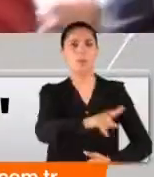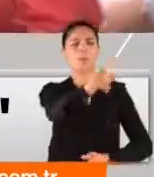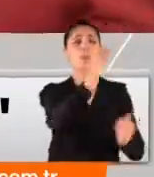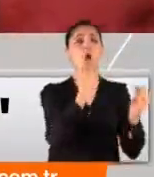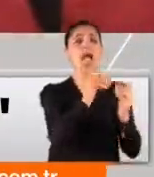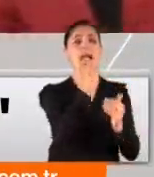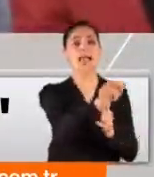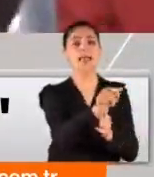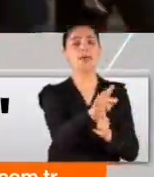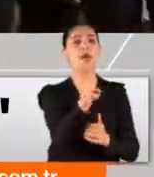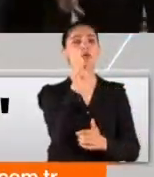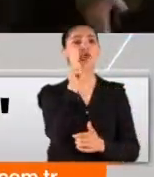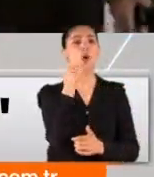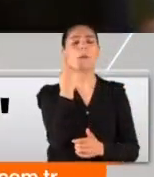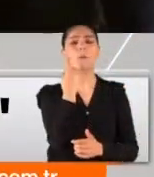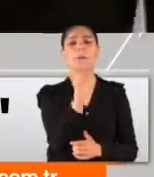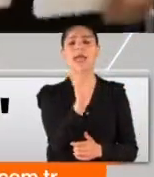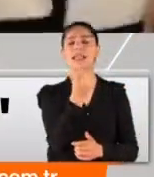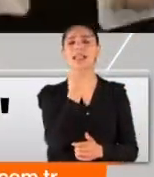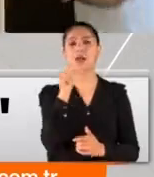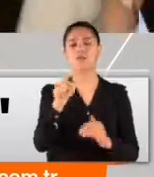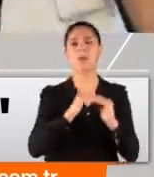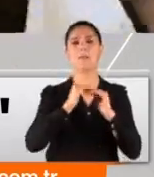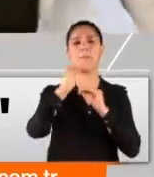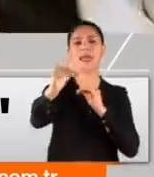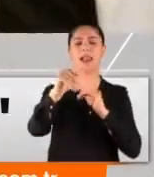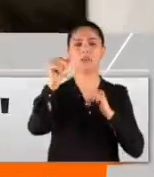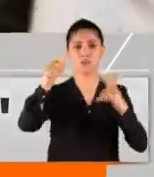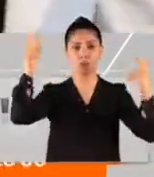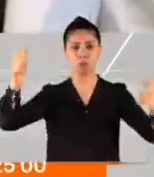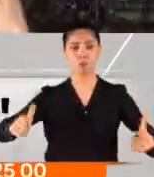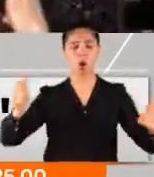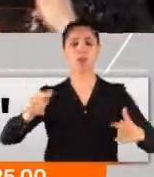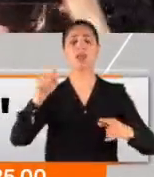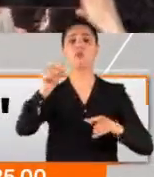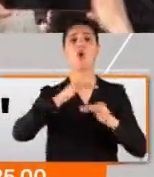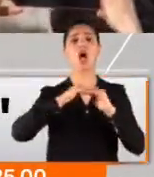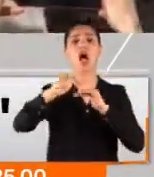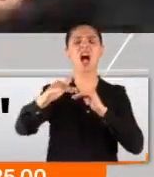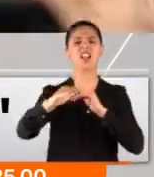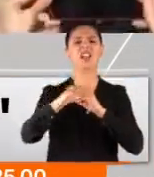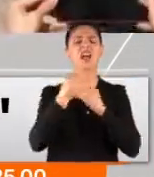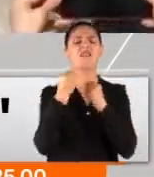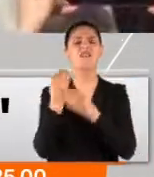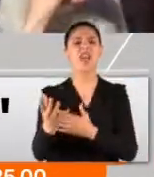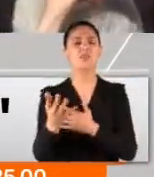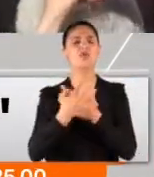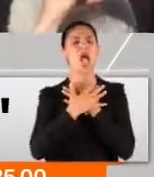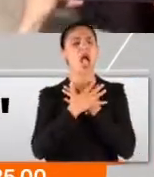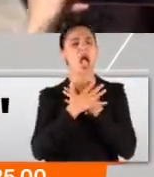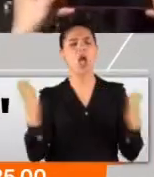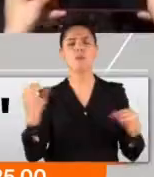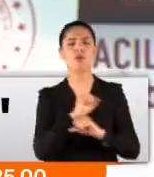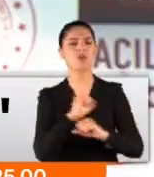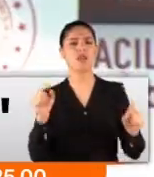son bin yıldır bu milletin, bu bölgenin, bu halkın başına gelmiş en büyük